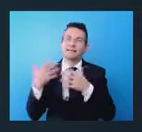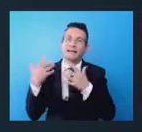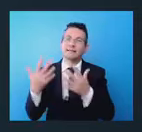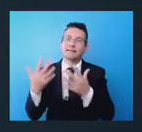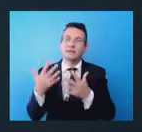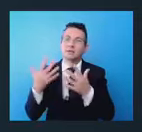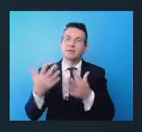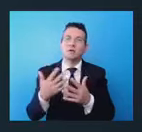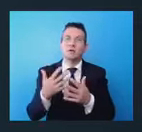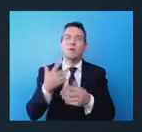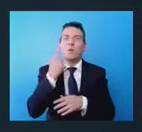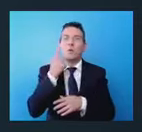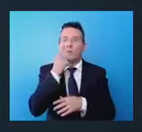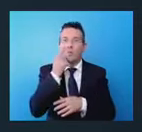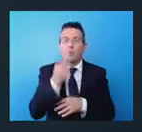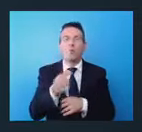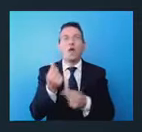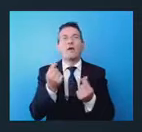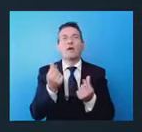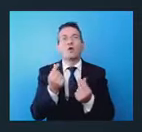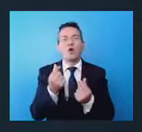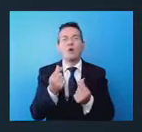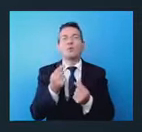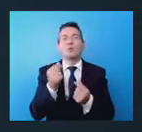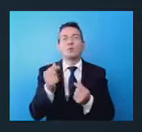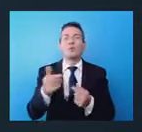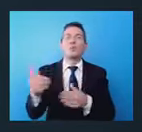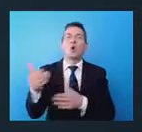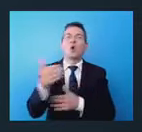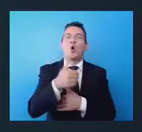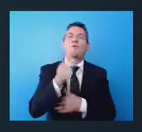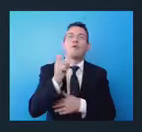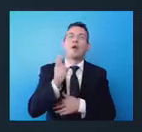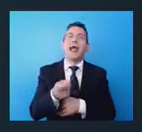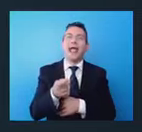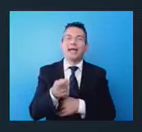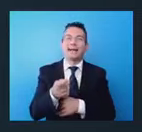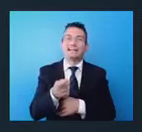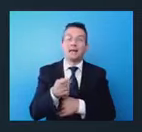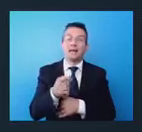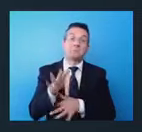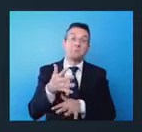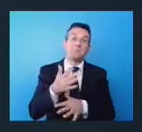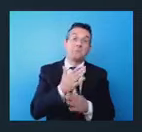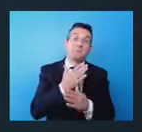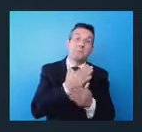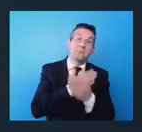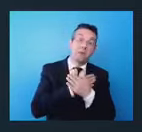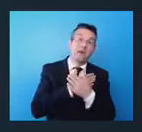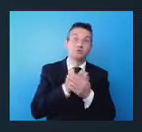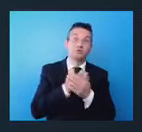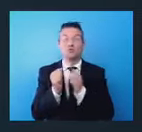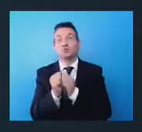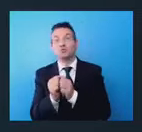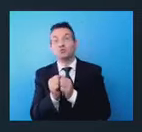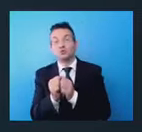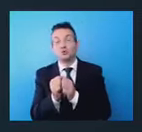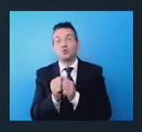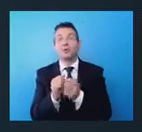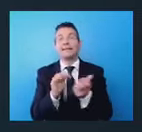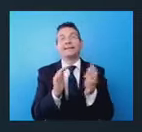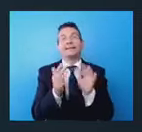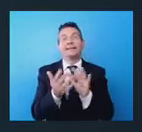che si tiene nel Golfo di Gaeta, di solito tra maggio e giugno, ma che per evidenti motivi